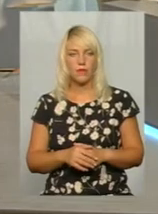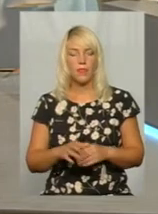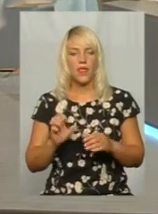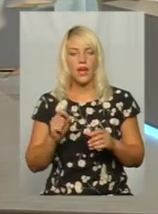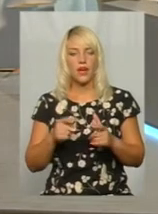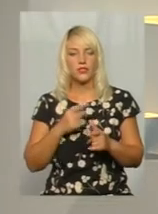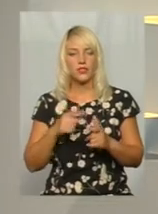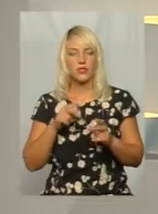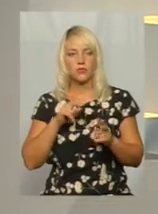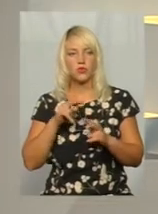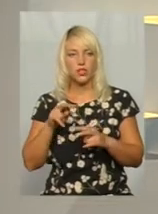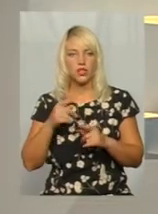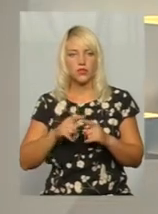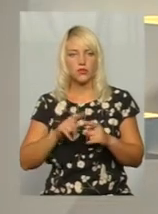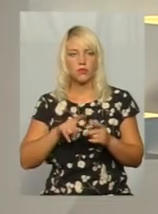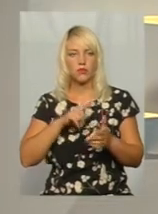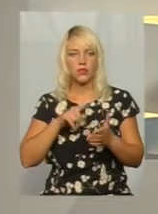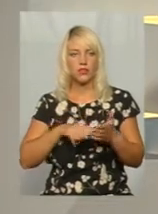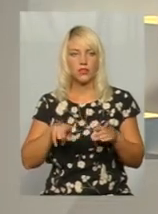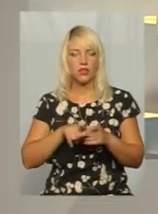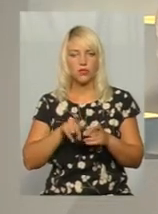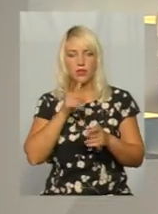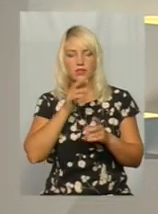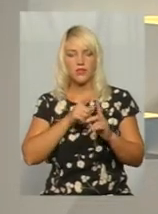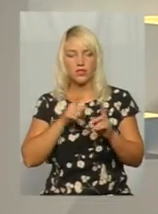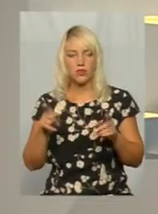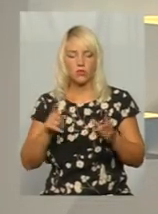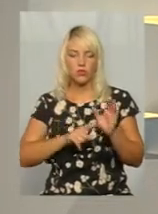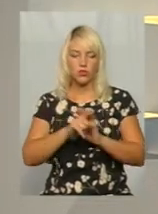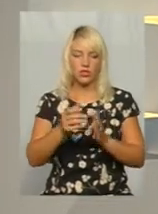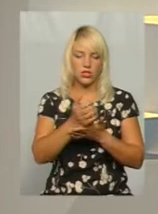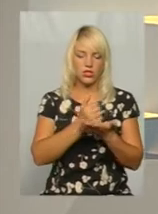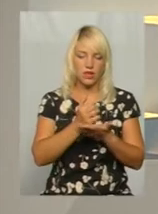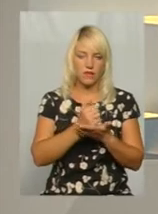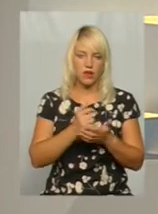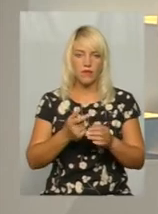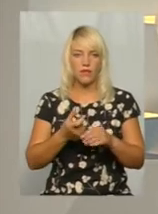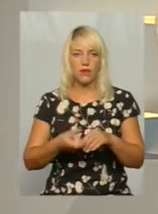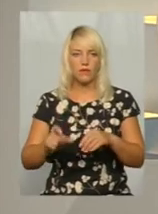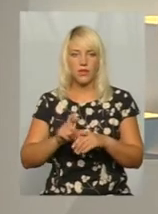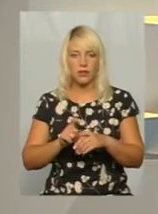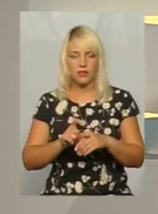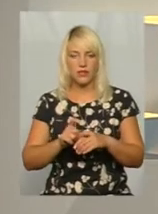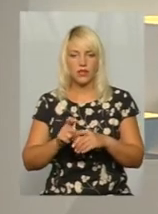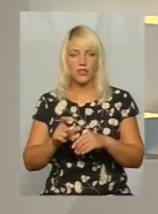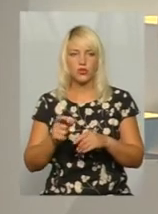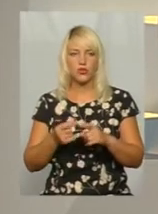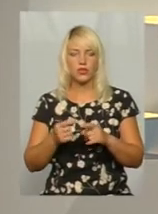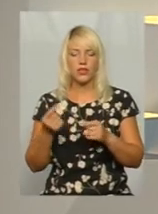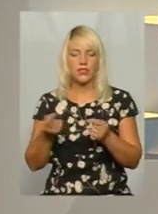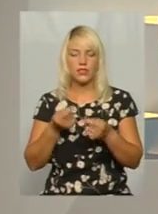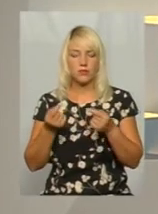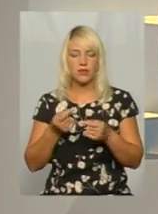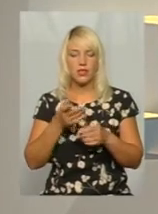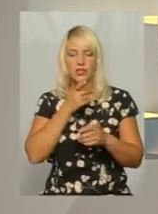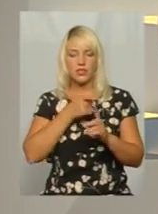чи спостерігаєте у цьому питанні от таку собі сезонність? От почали жнева перевантажують з біжжям, сезон ремонту доріг перевантажують